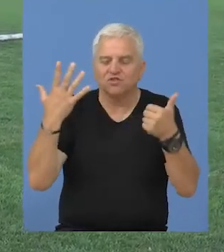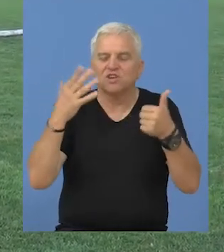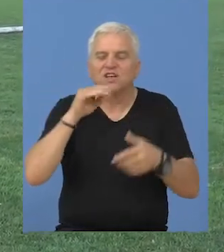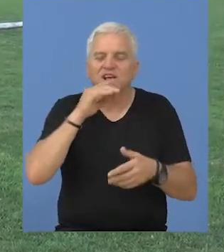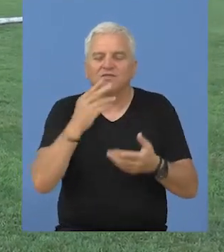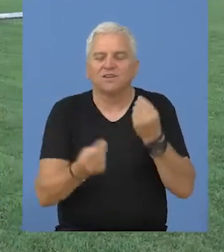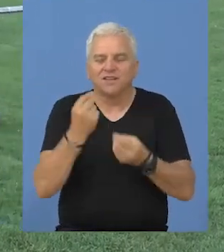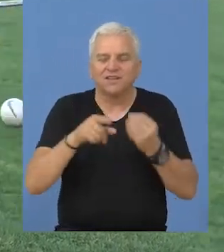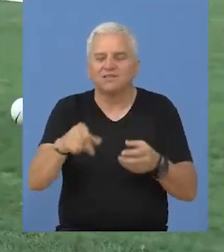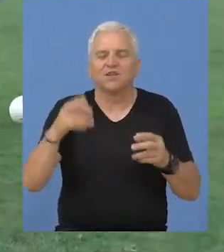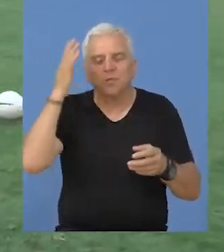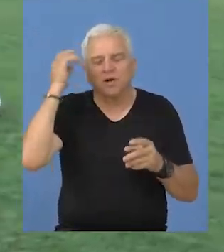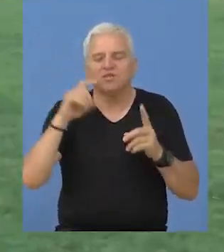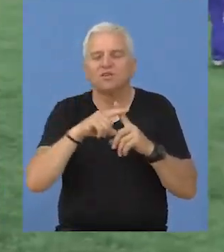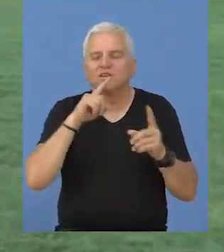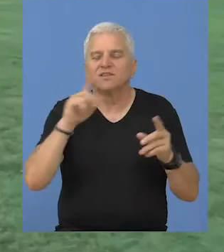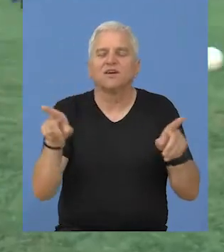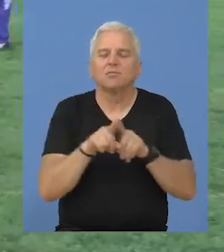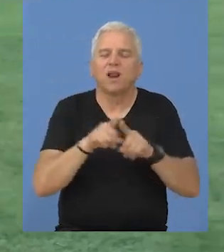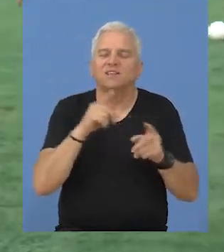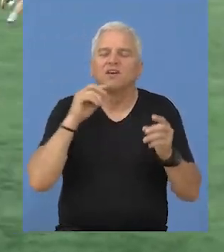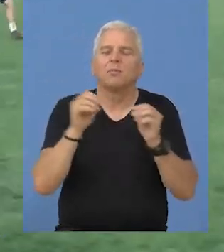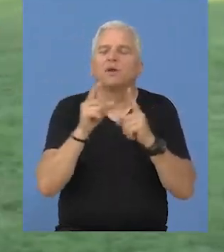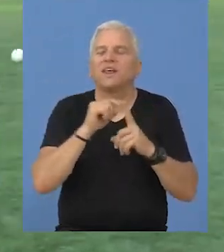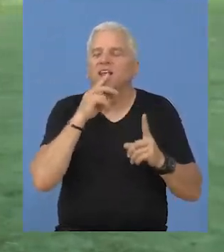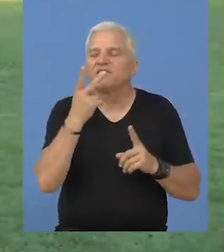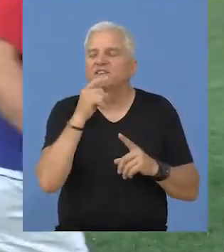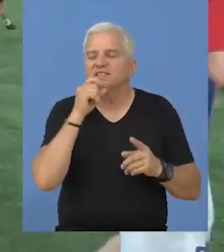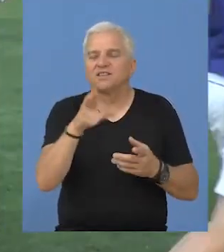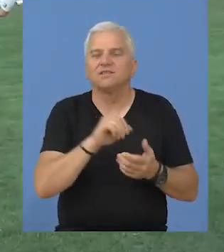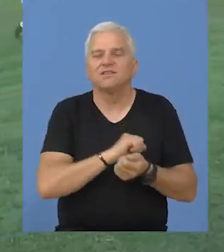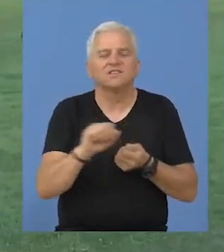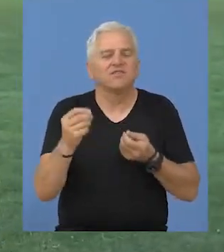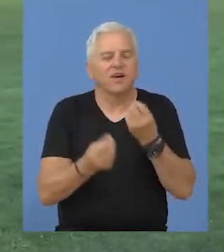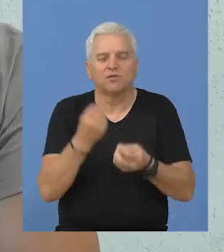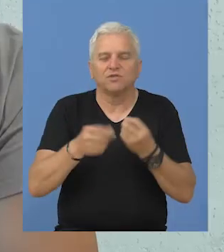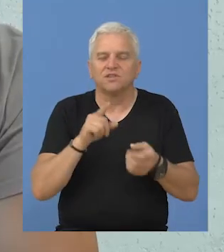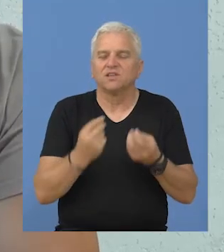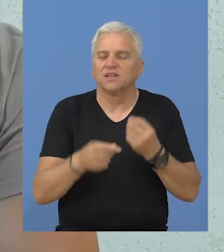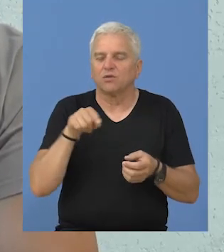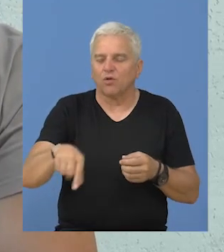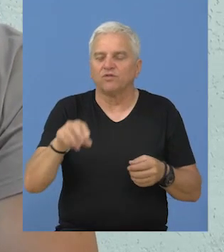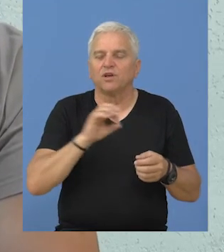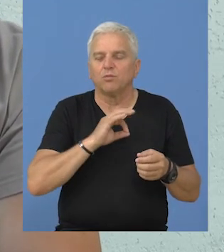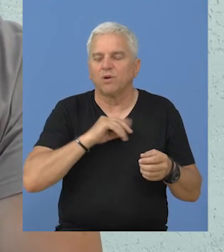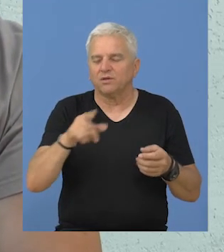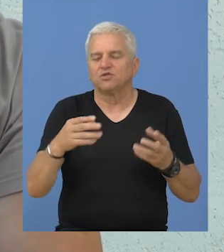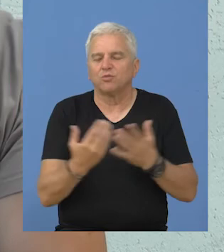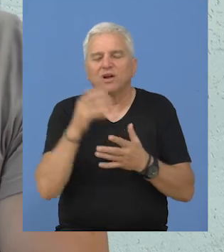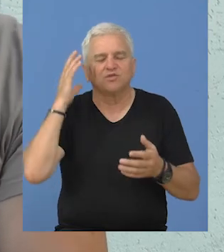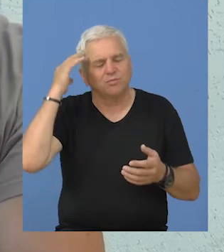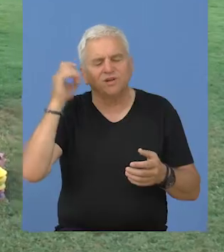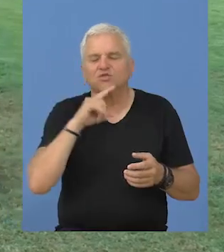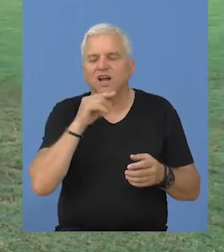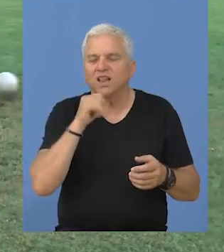dok će generalka 6. augusta biti igrana također u gradištu sa Bratstvom iz Pigrevice. Mislim da ćemo sve u teknici igrati u